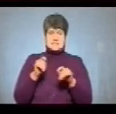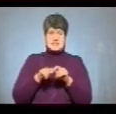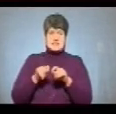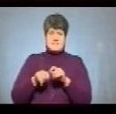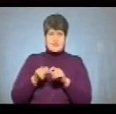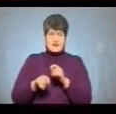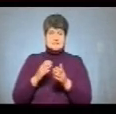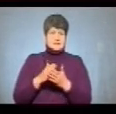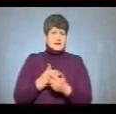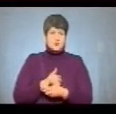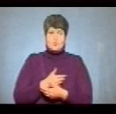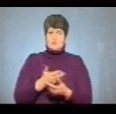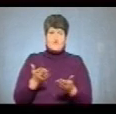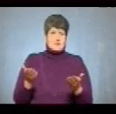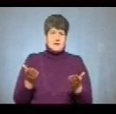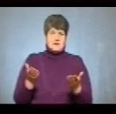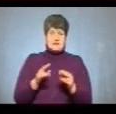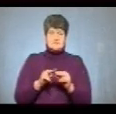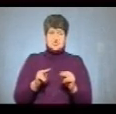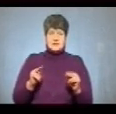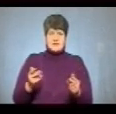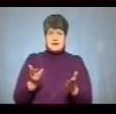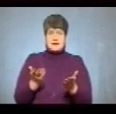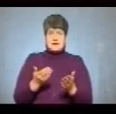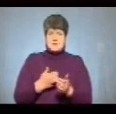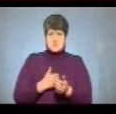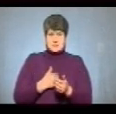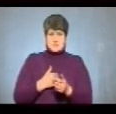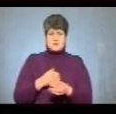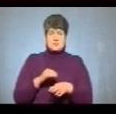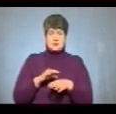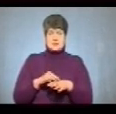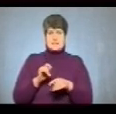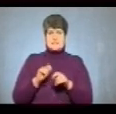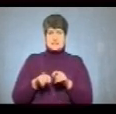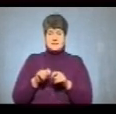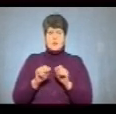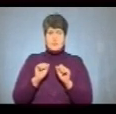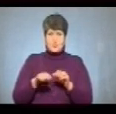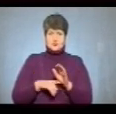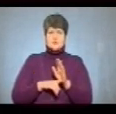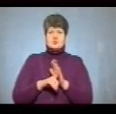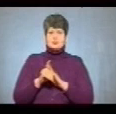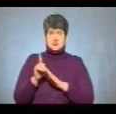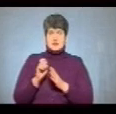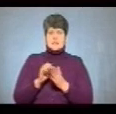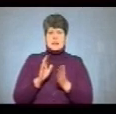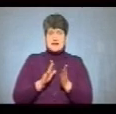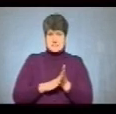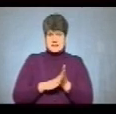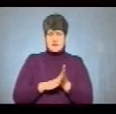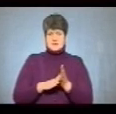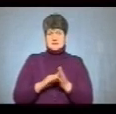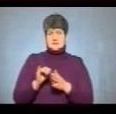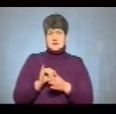є добровільною, і вчителі, які бажають пройти таку сертифікацію, можуть розпочинати реєстрацію